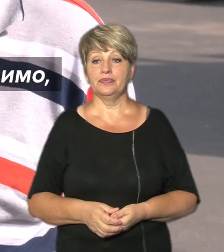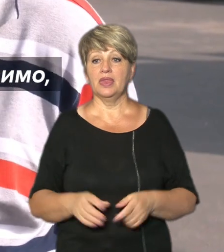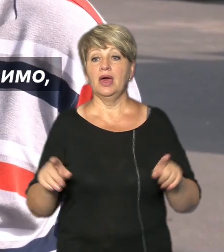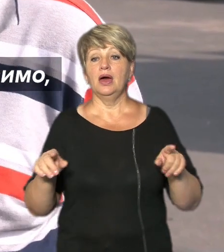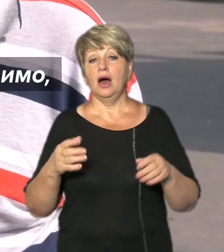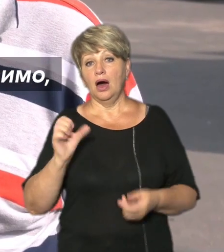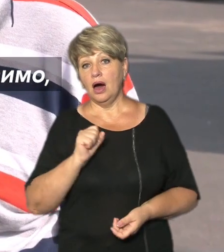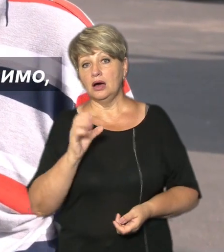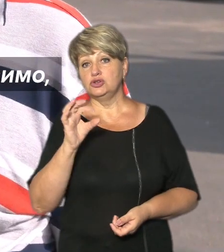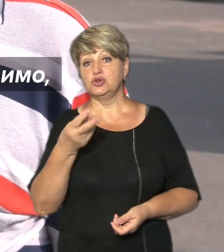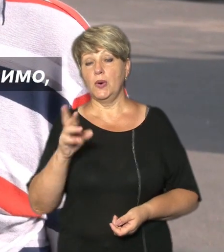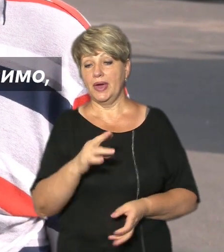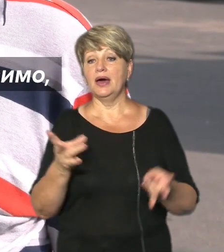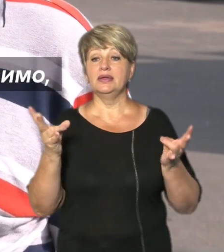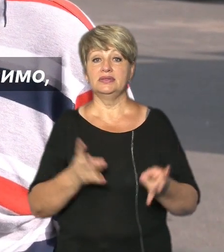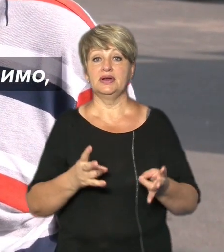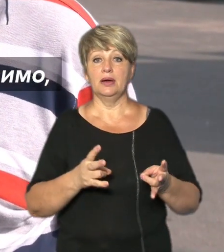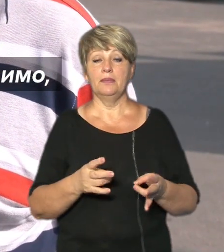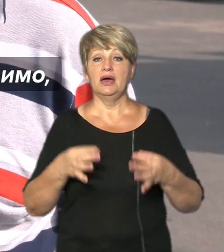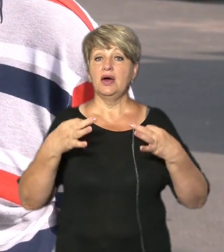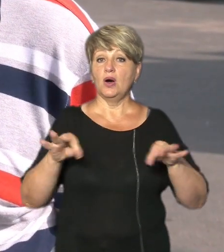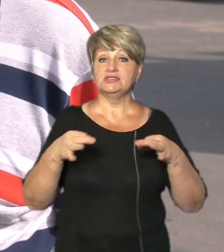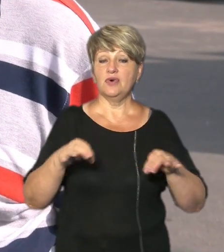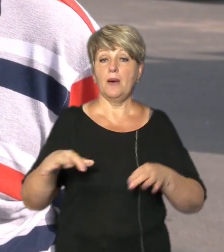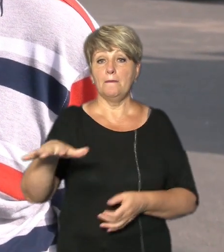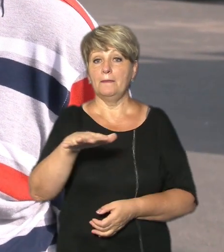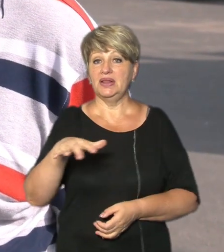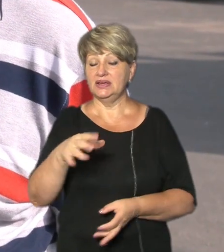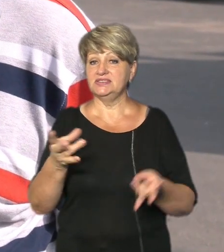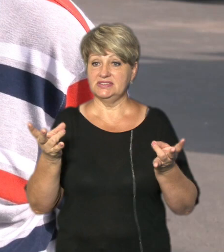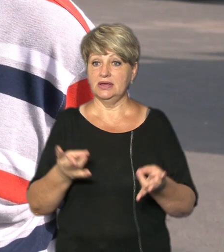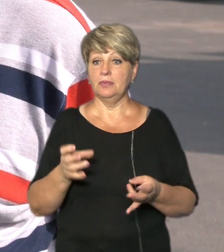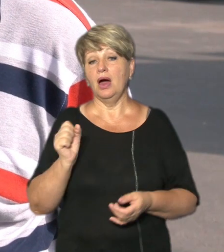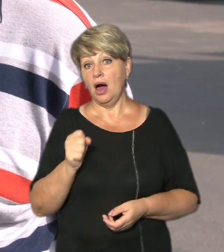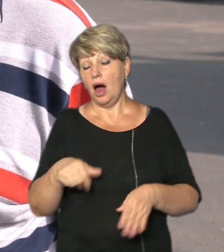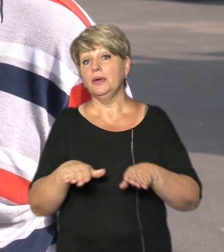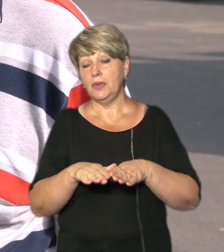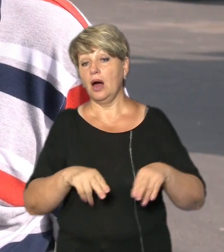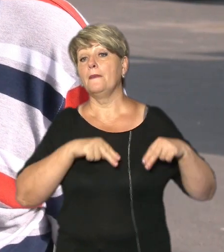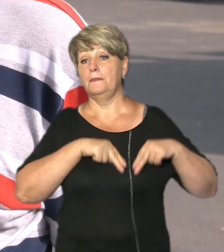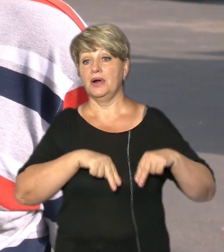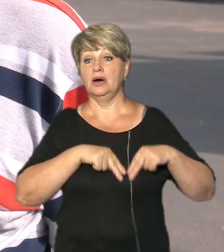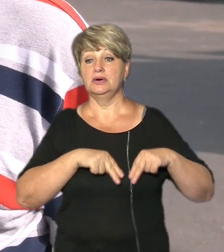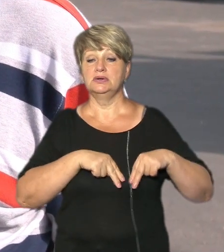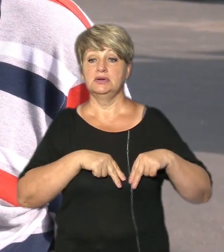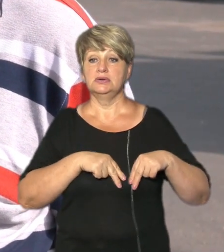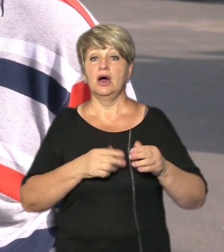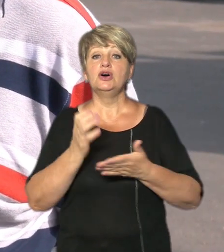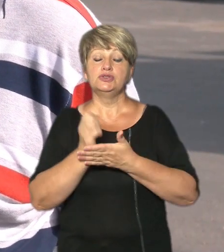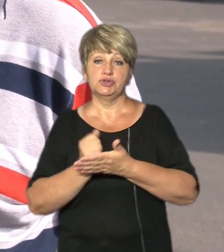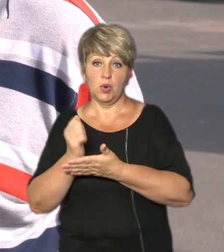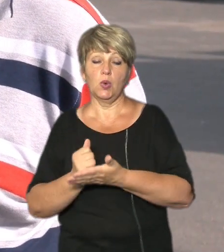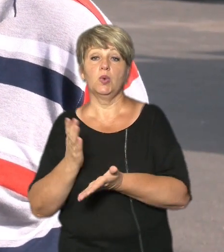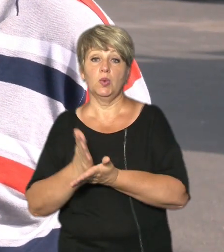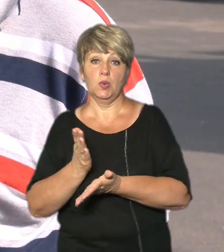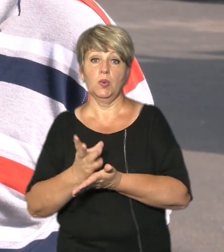сою вивозимо Гадав собі здати гроші А так, що працюємо, вже Золотон прийдуть на посіну